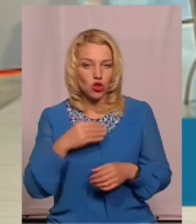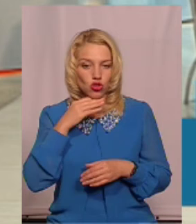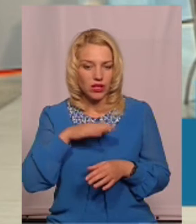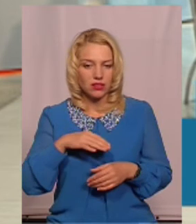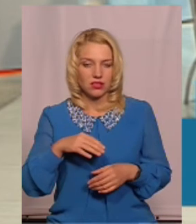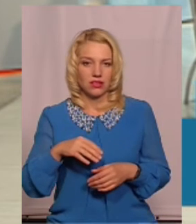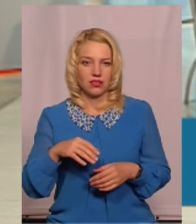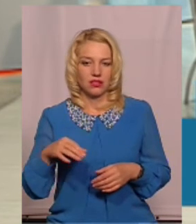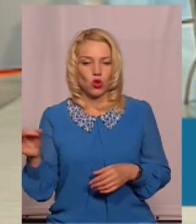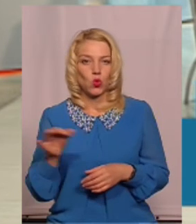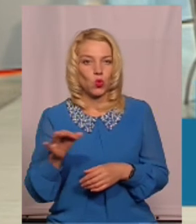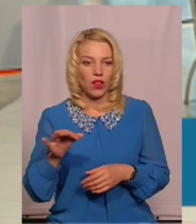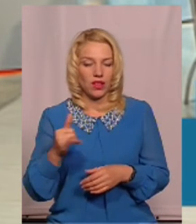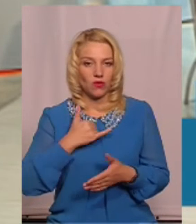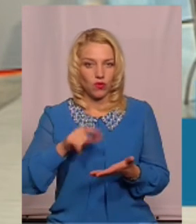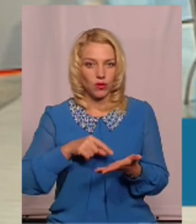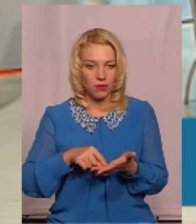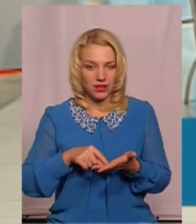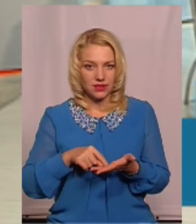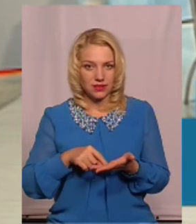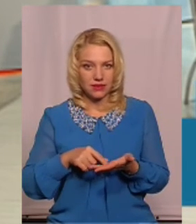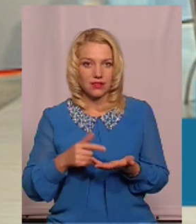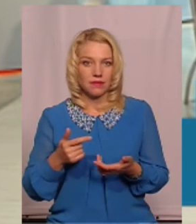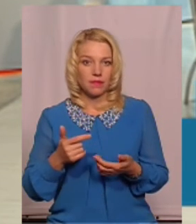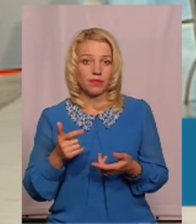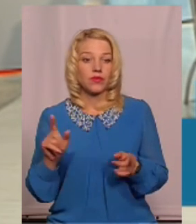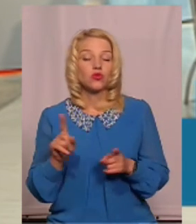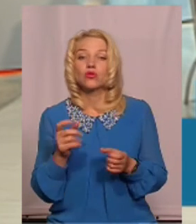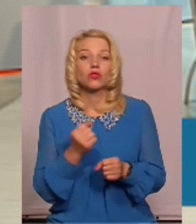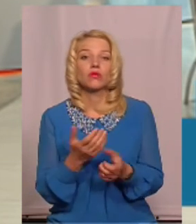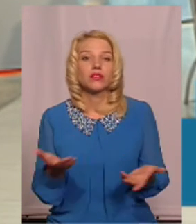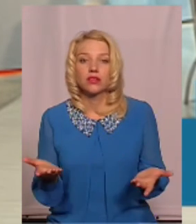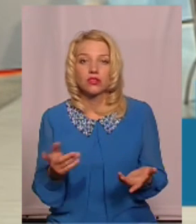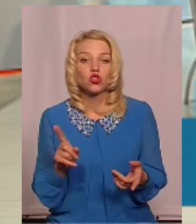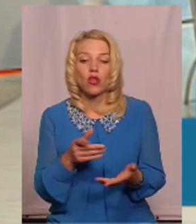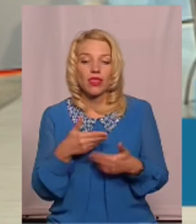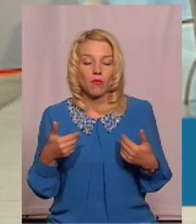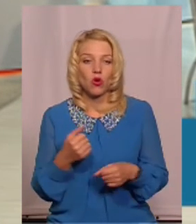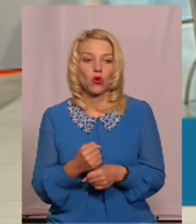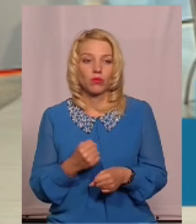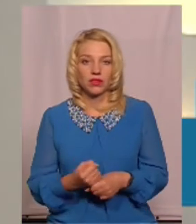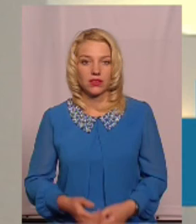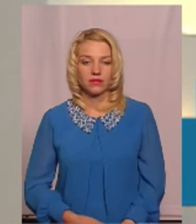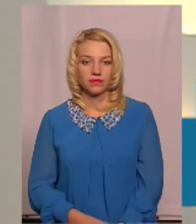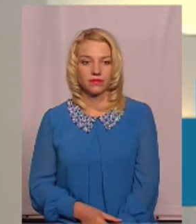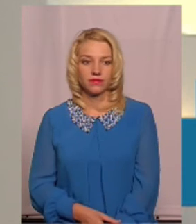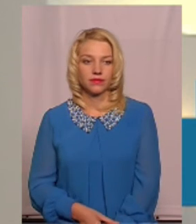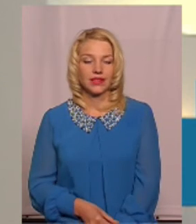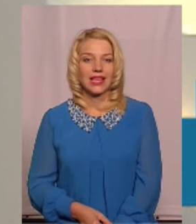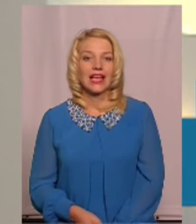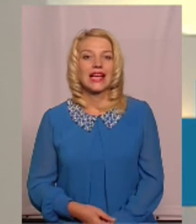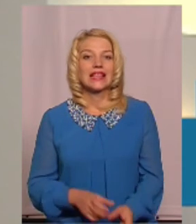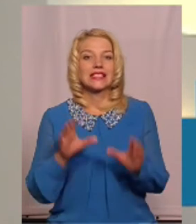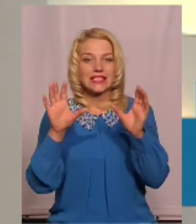громадських вбиральних. Та що вони будуть, що мають робити? А яке би ви хотіли поставити питання? Так,